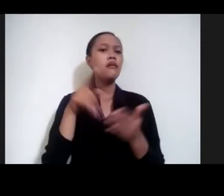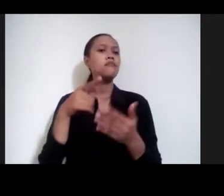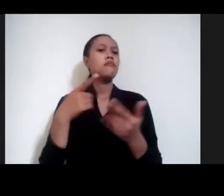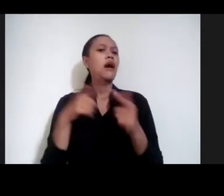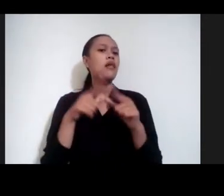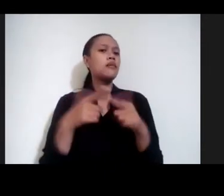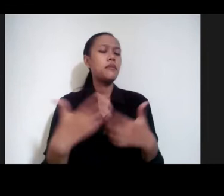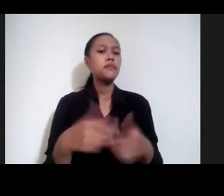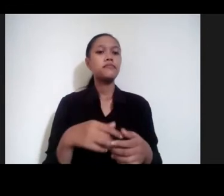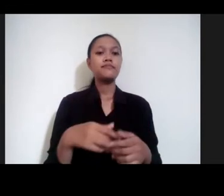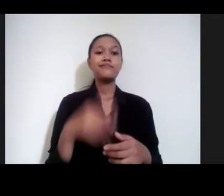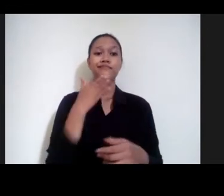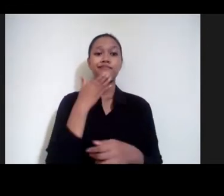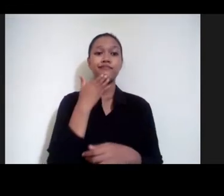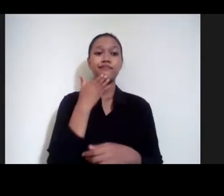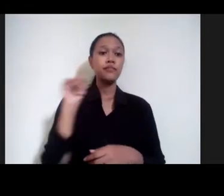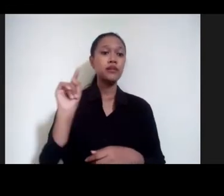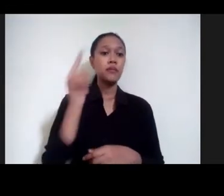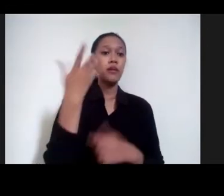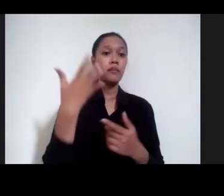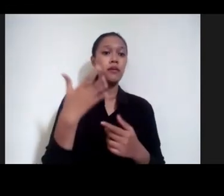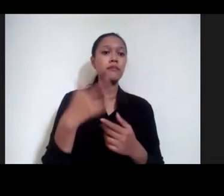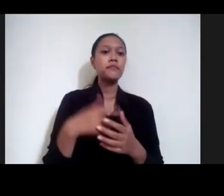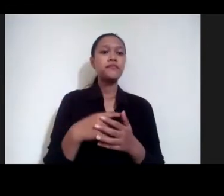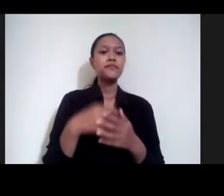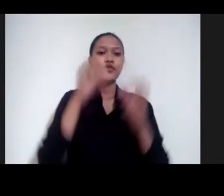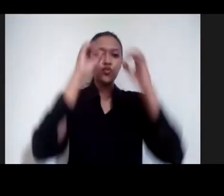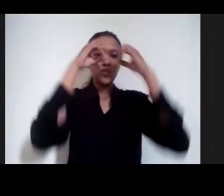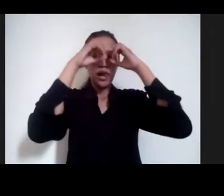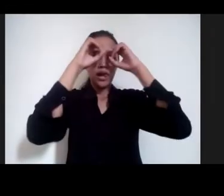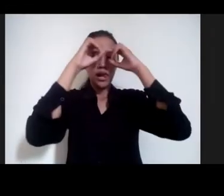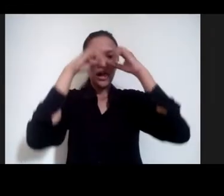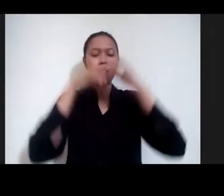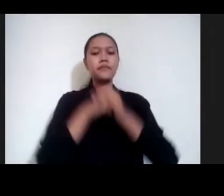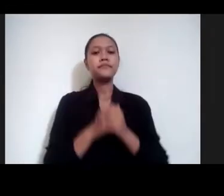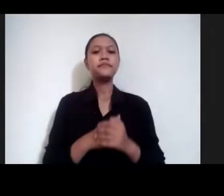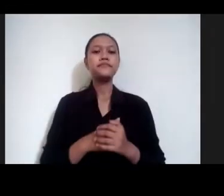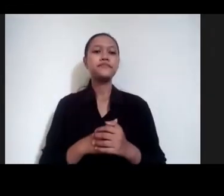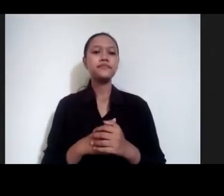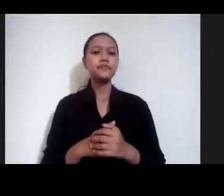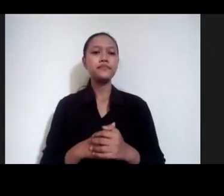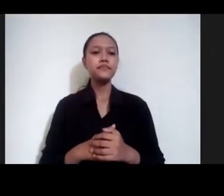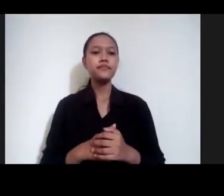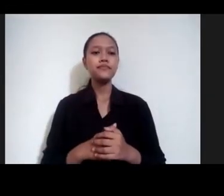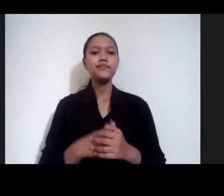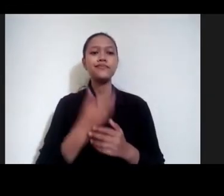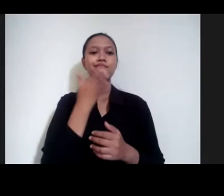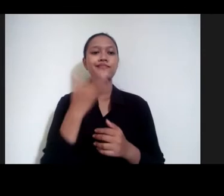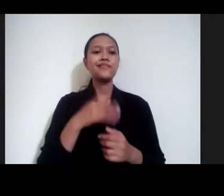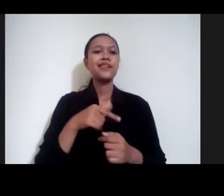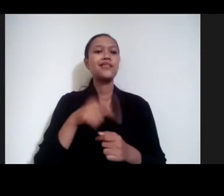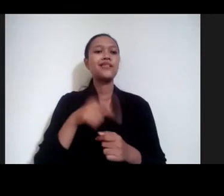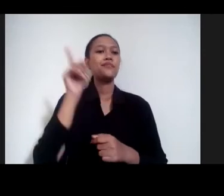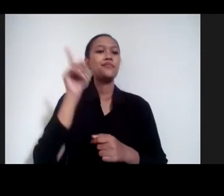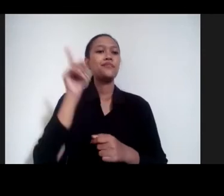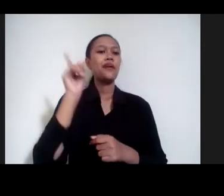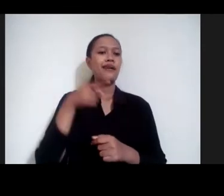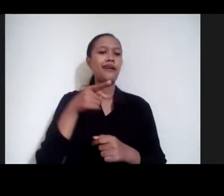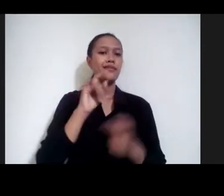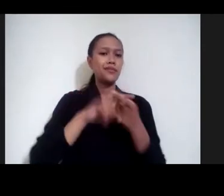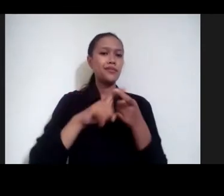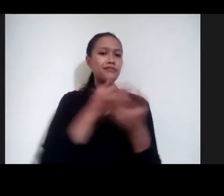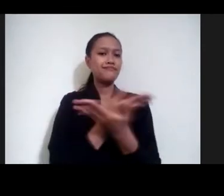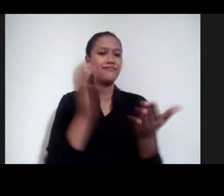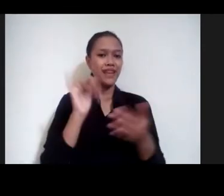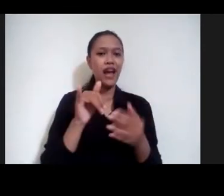Yang Sederhana Pertama Adalah Advanced Search Google Ini Yang Biasa Digunakan Oleh Teman-teman Mungkin Googling